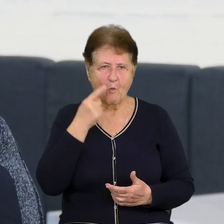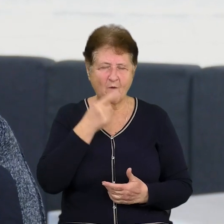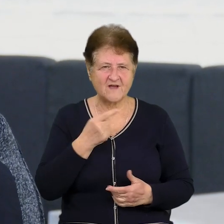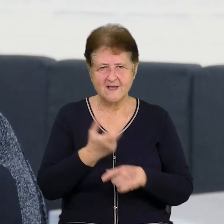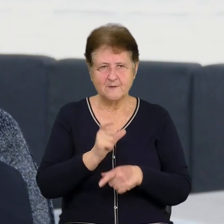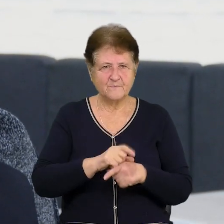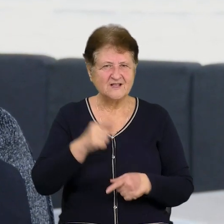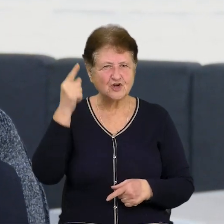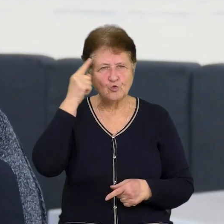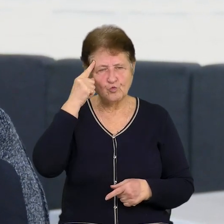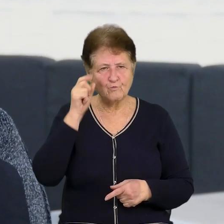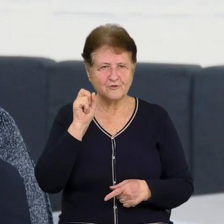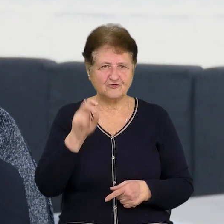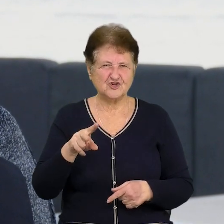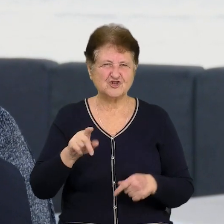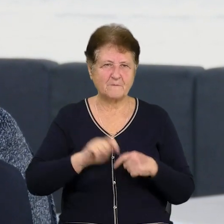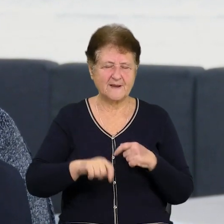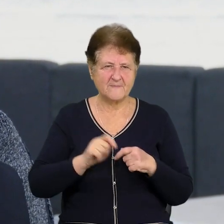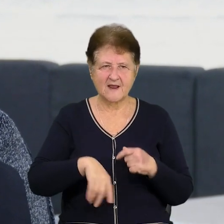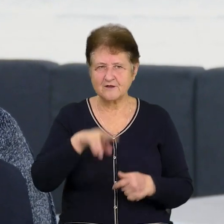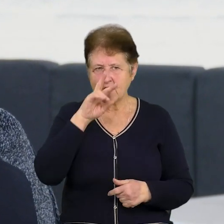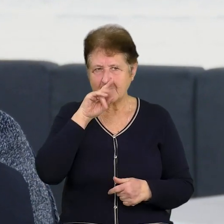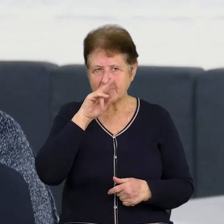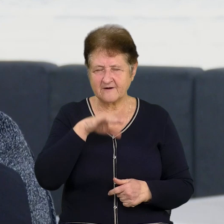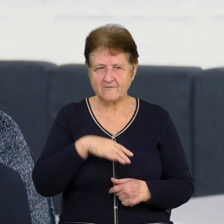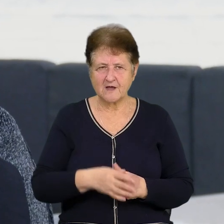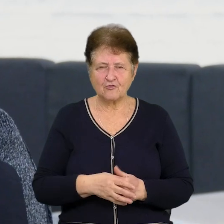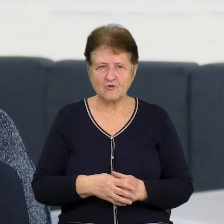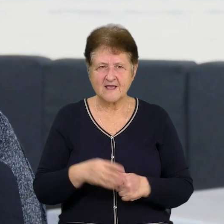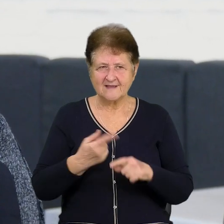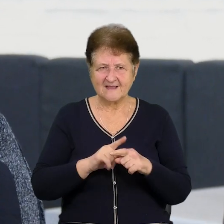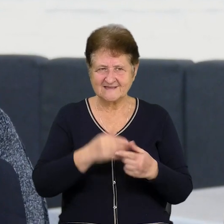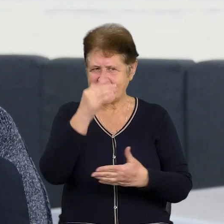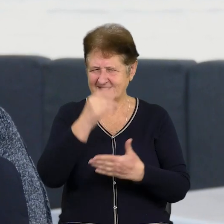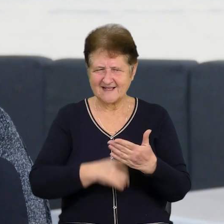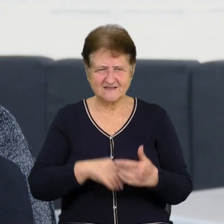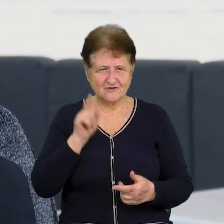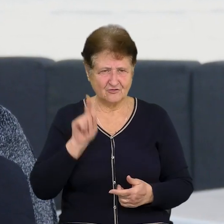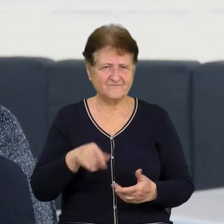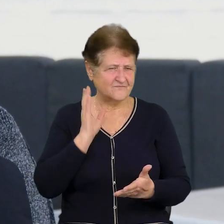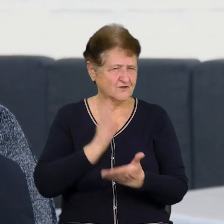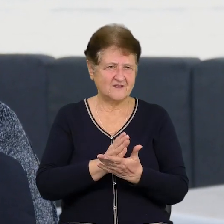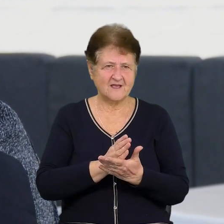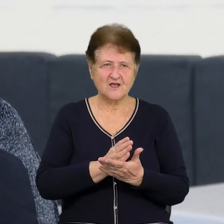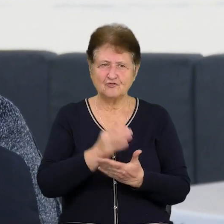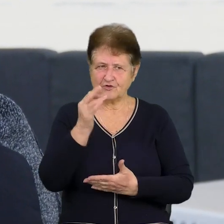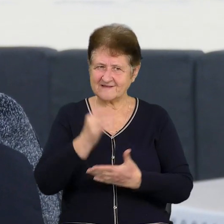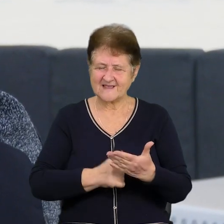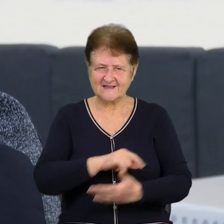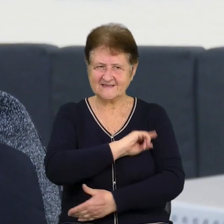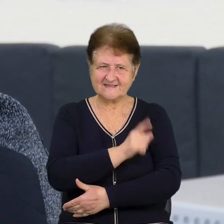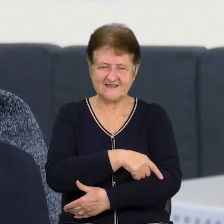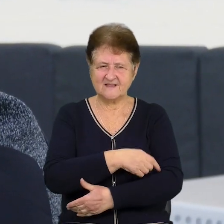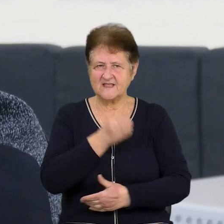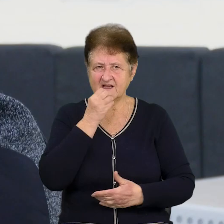думаю, ніж перевіряю. Тому тут помилок півтора мільярда на оцей текст точно є. Але текст дуже сильний, дуже класний.